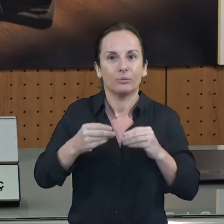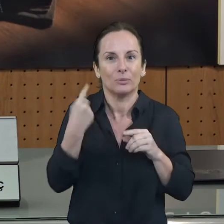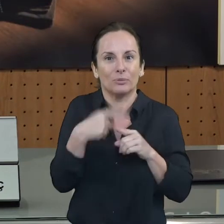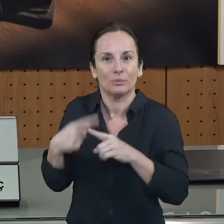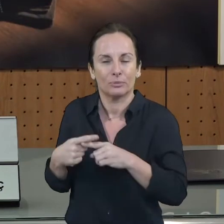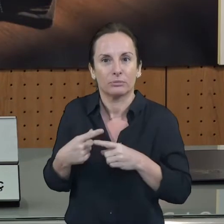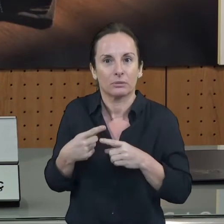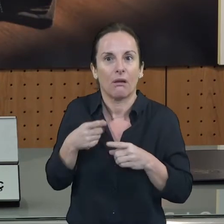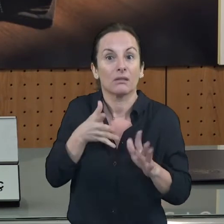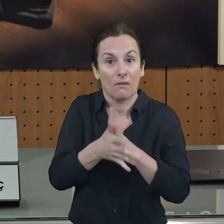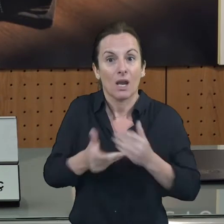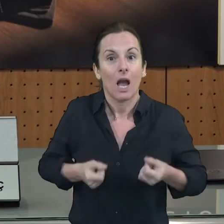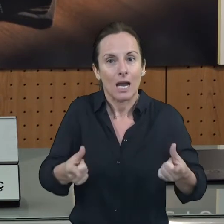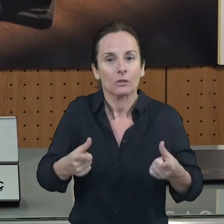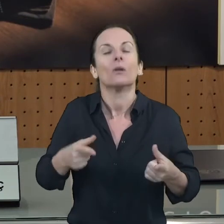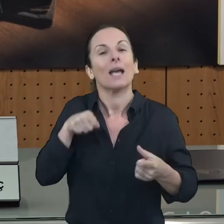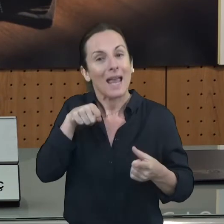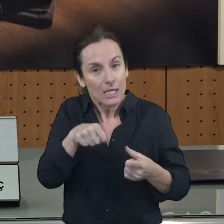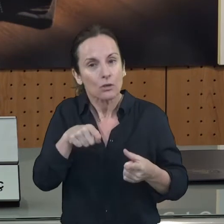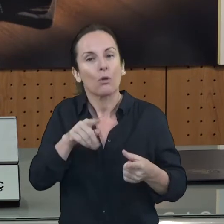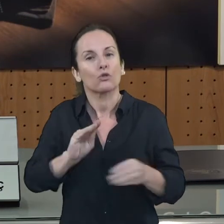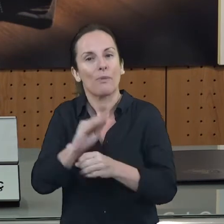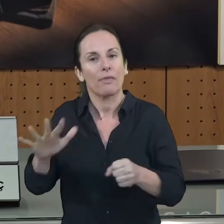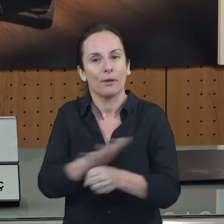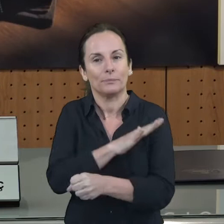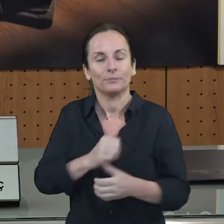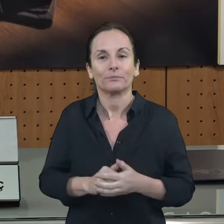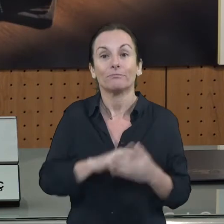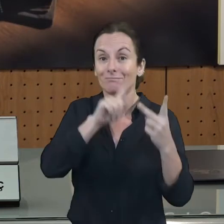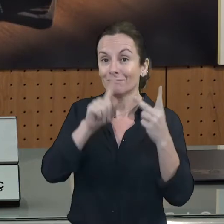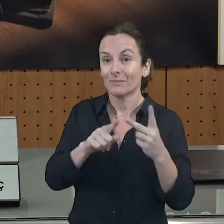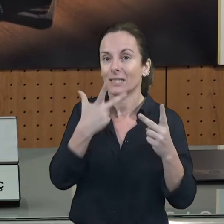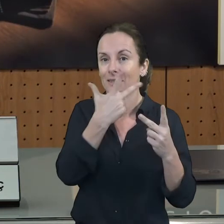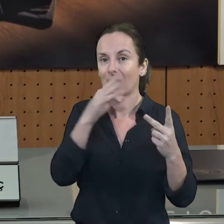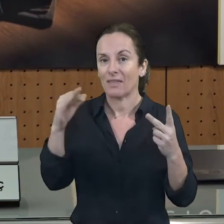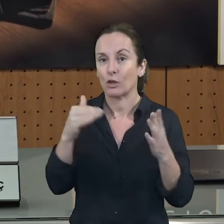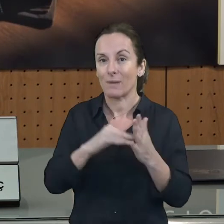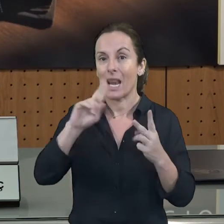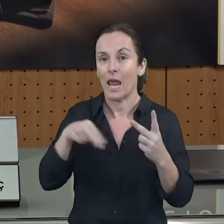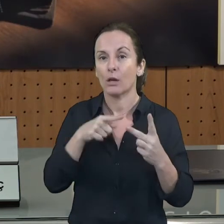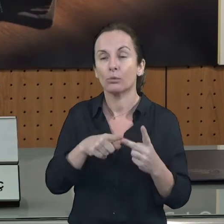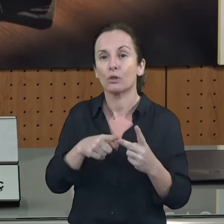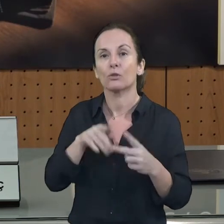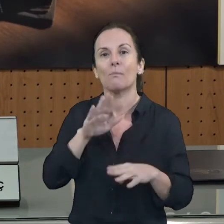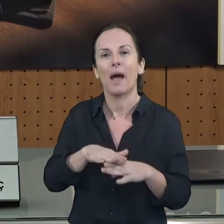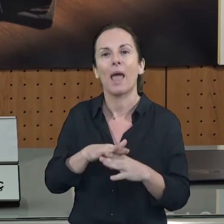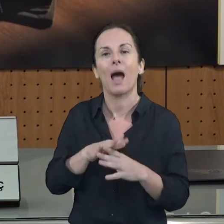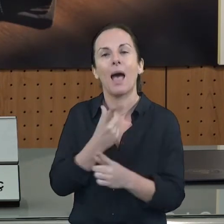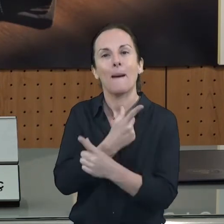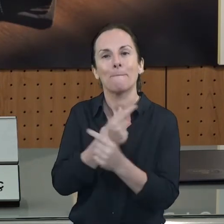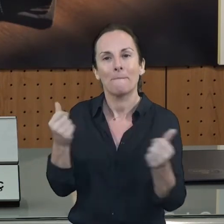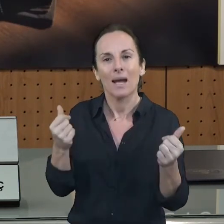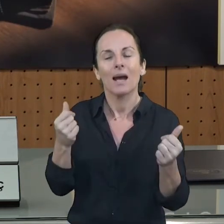300.000 euros, diguem, 500.000 de el que he explicat avant, 300.000 euros per inversió en eines tecnològiques per adaptar també l